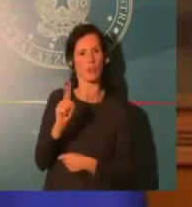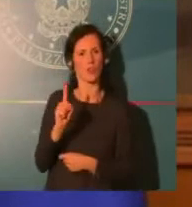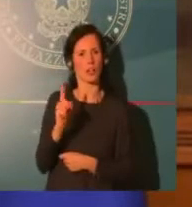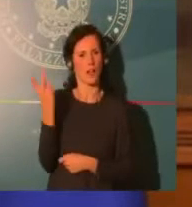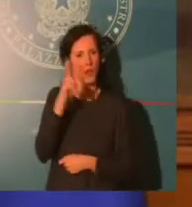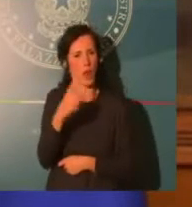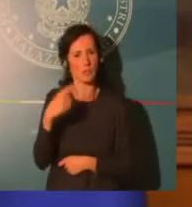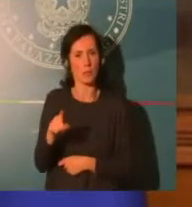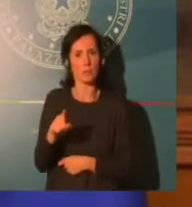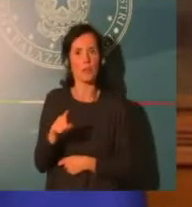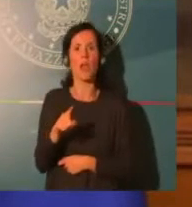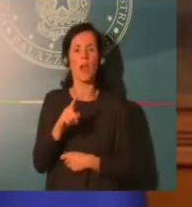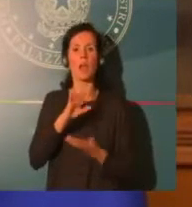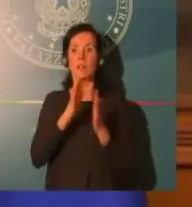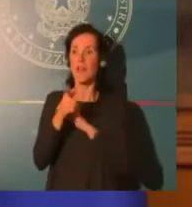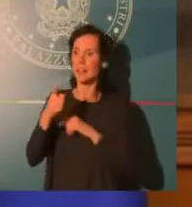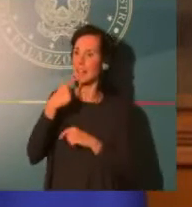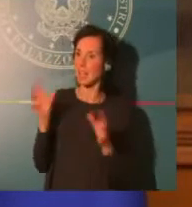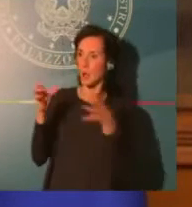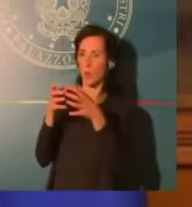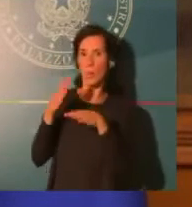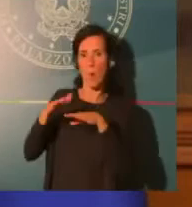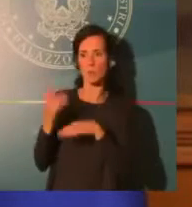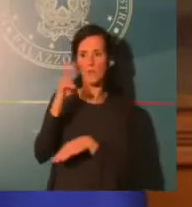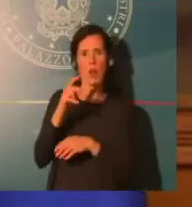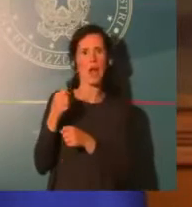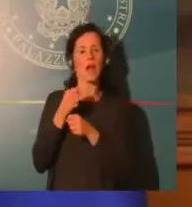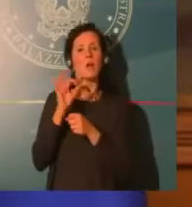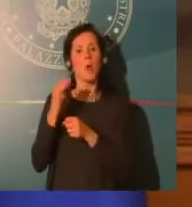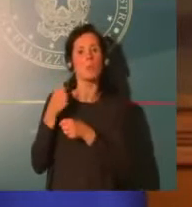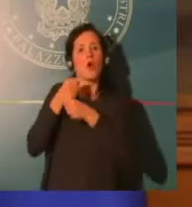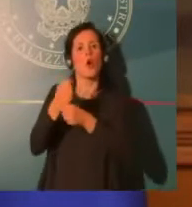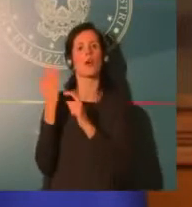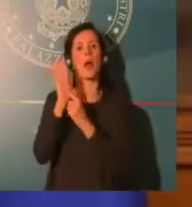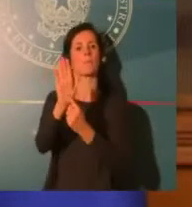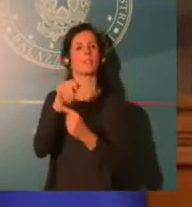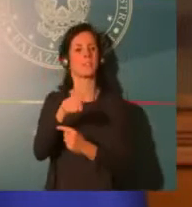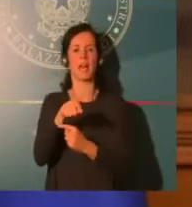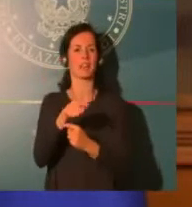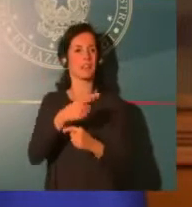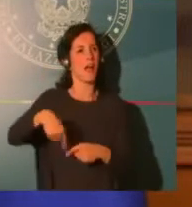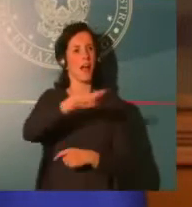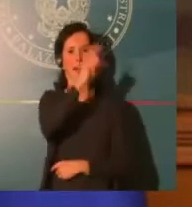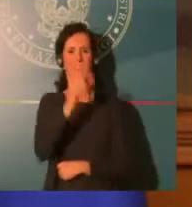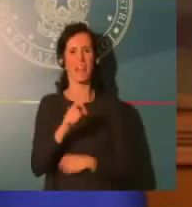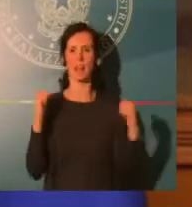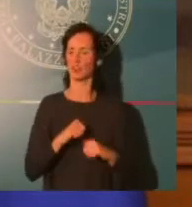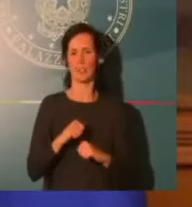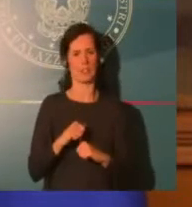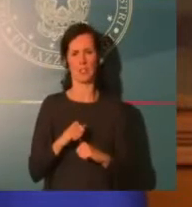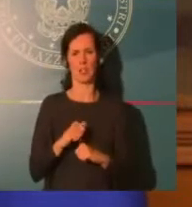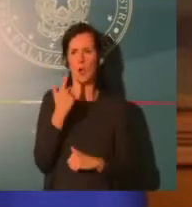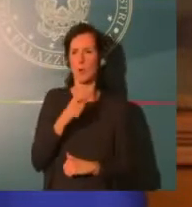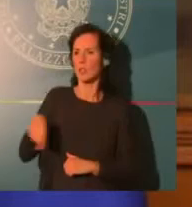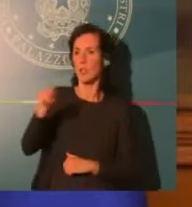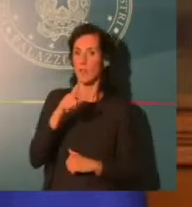sul malcontento e di aizzare le persone per bene a compiere atti di violenza. Non è